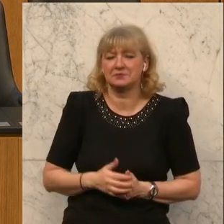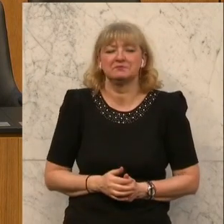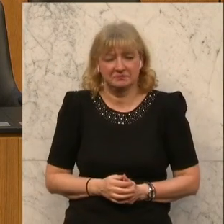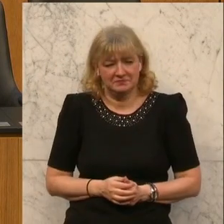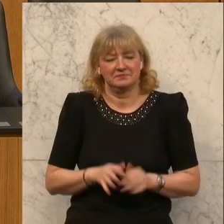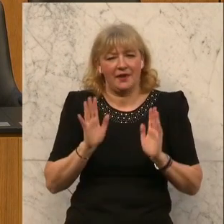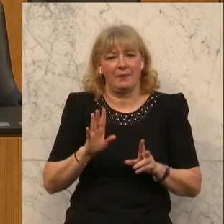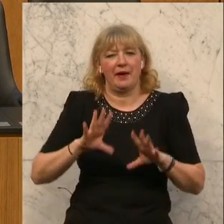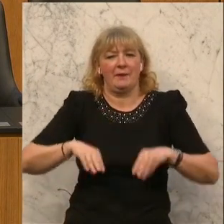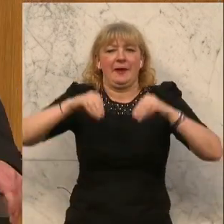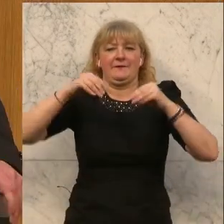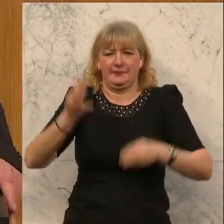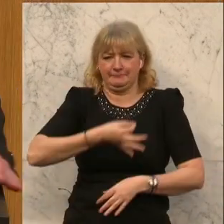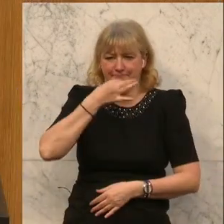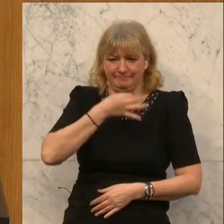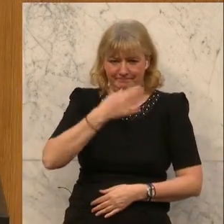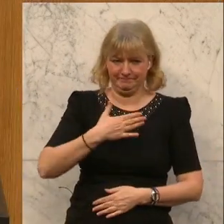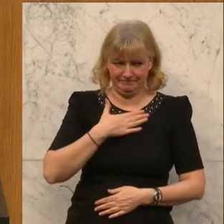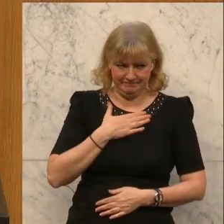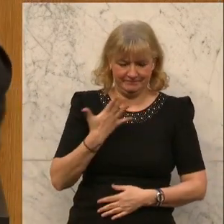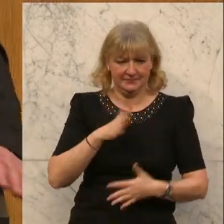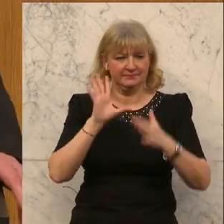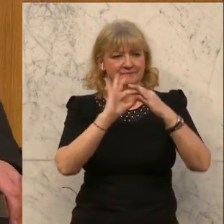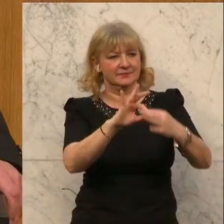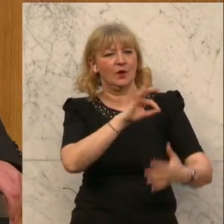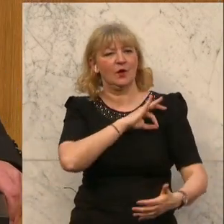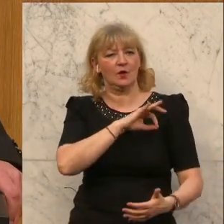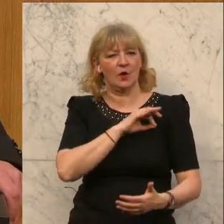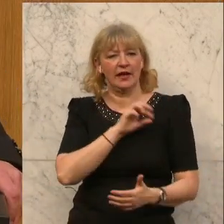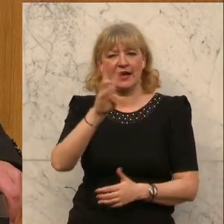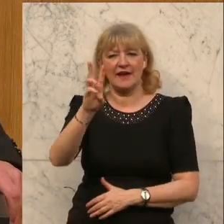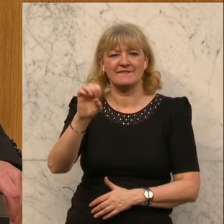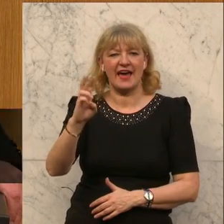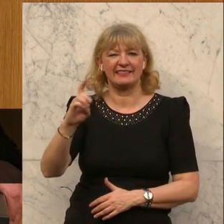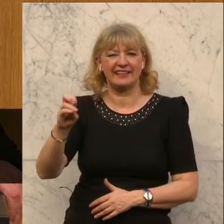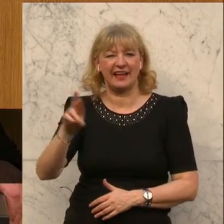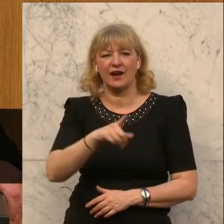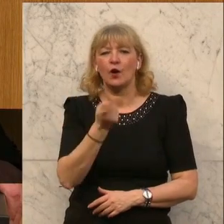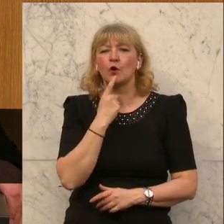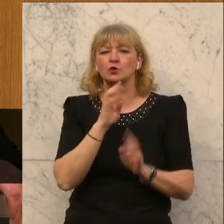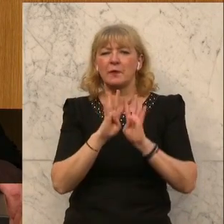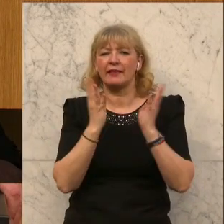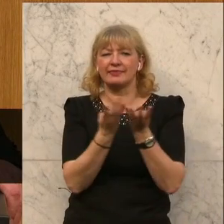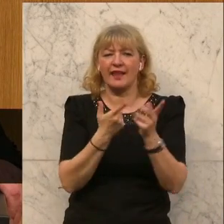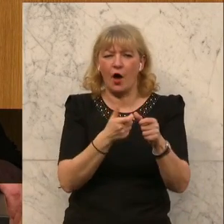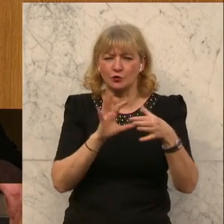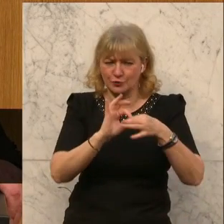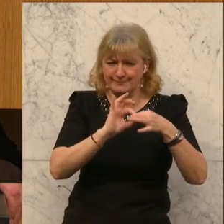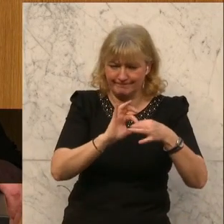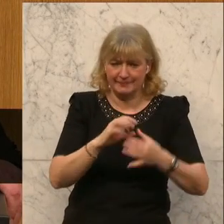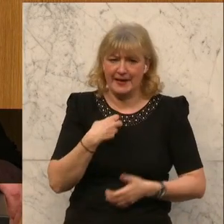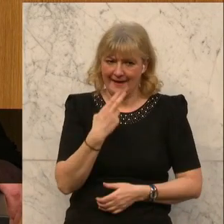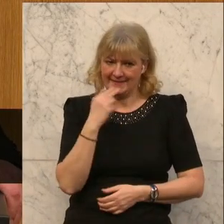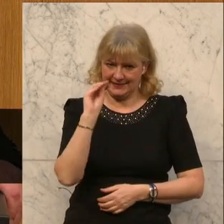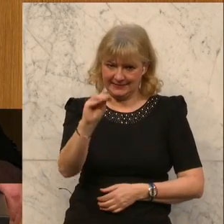zum Eingang meiner Rede an meinen Kollegen Peter Weidinger, was den Konsumentenausschuss betrifft, Folgendes sagen.